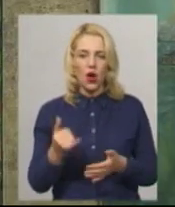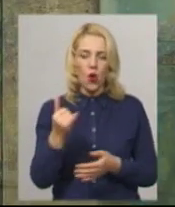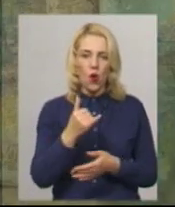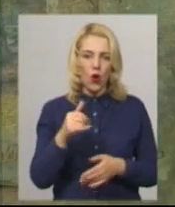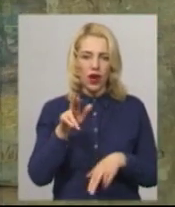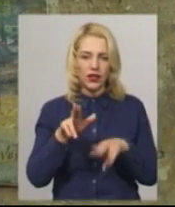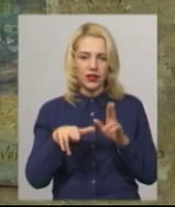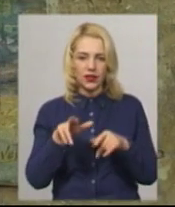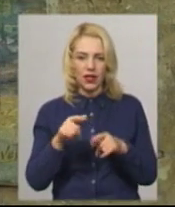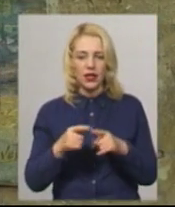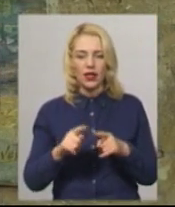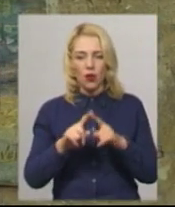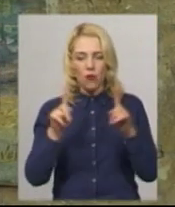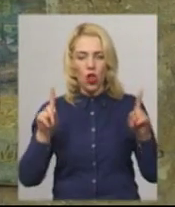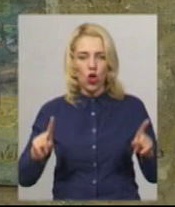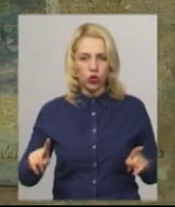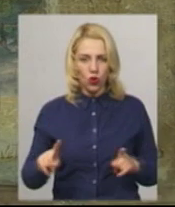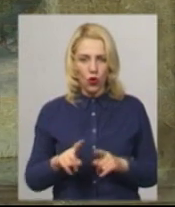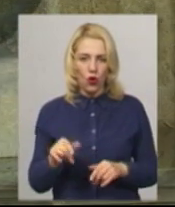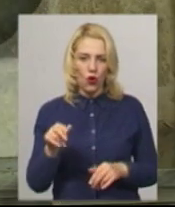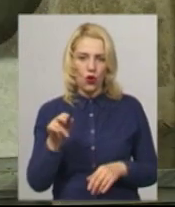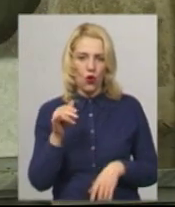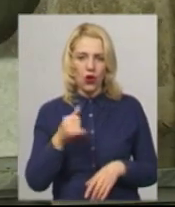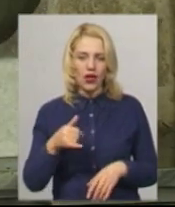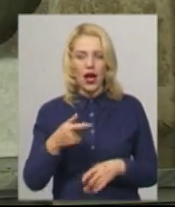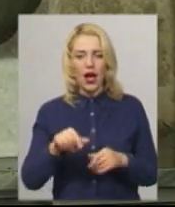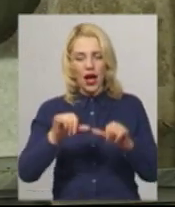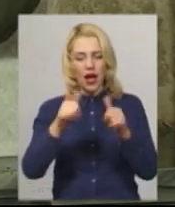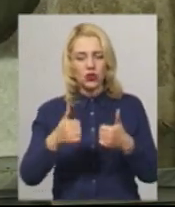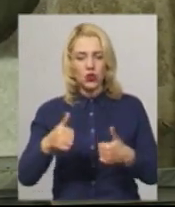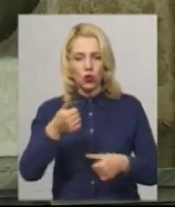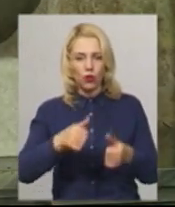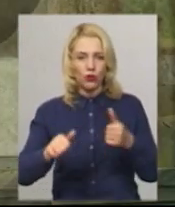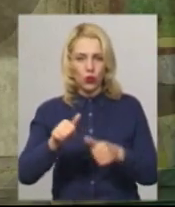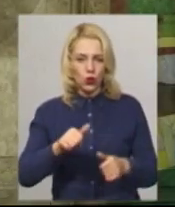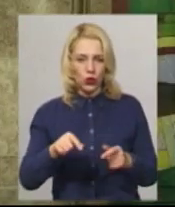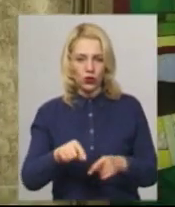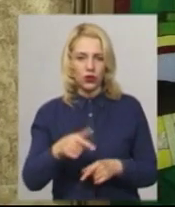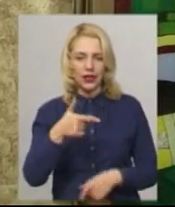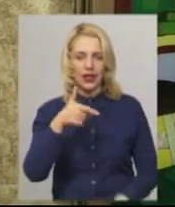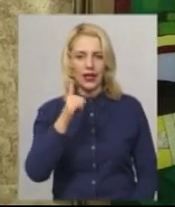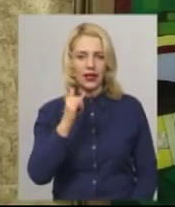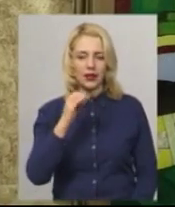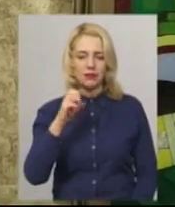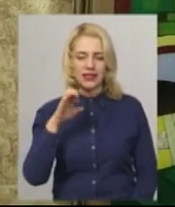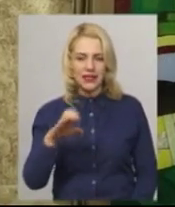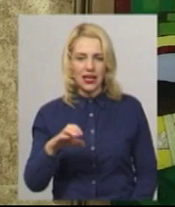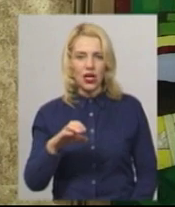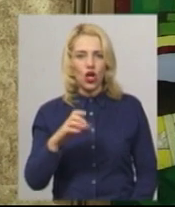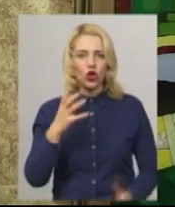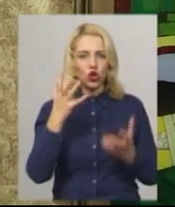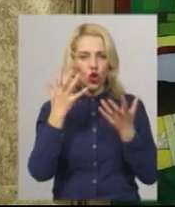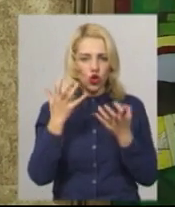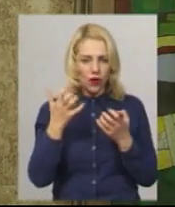нього полотно олія. А скульптура – тут гіпс, тонований гіпс. А тут